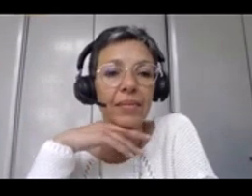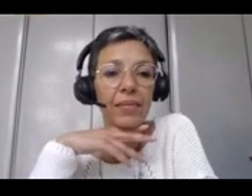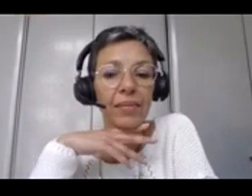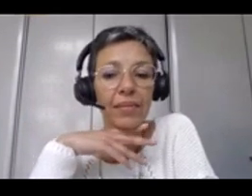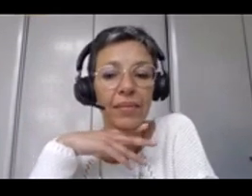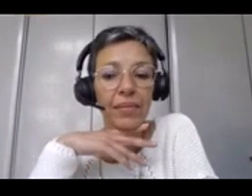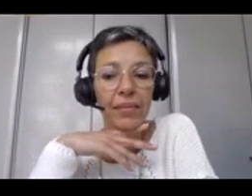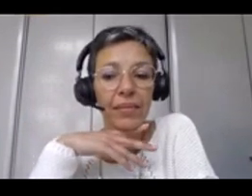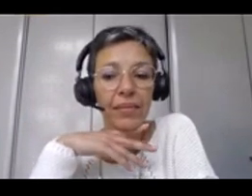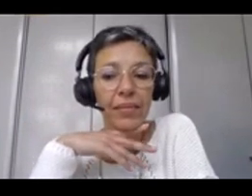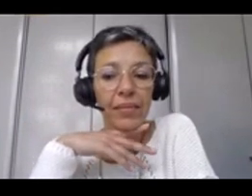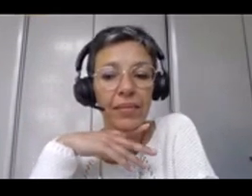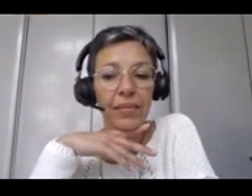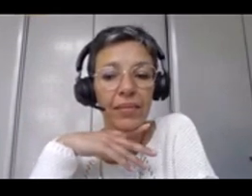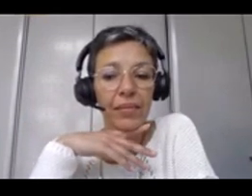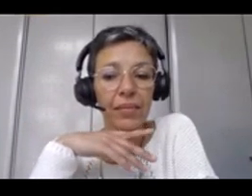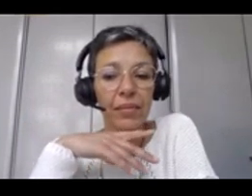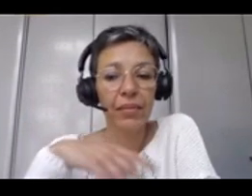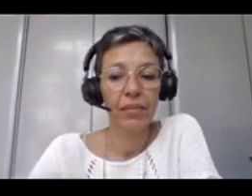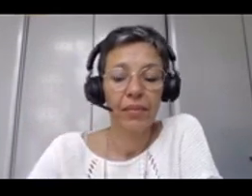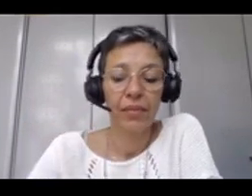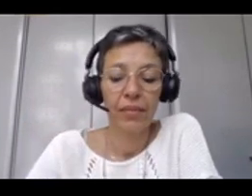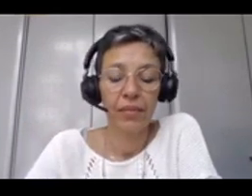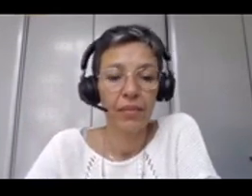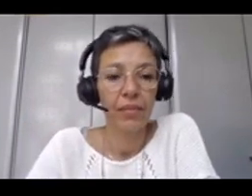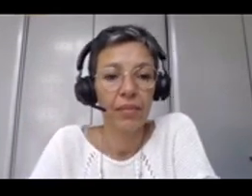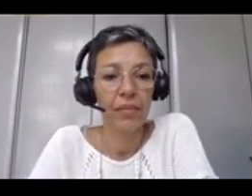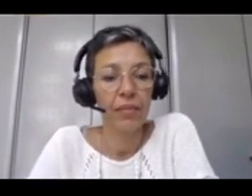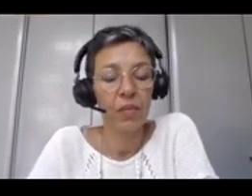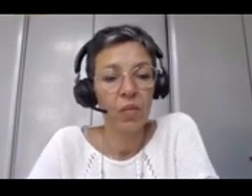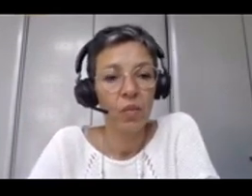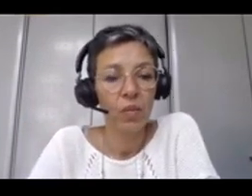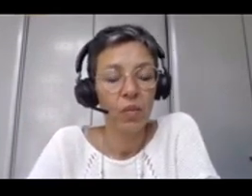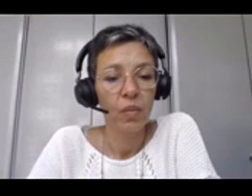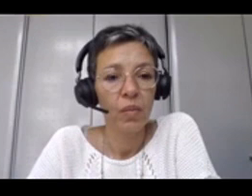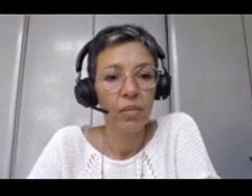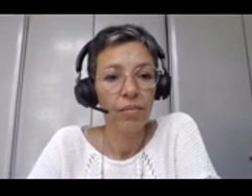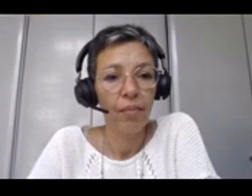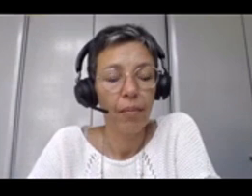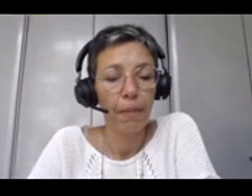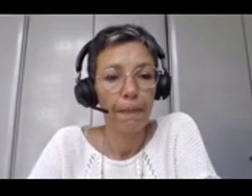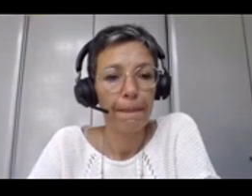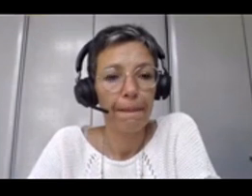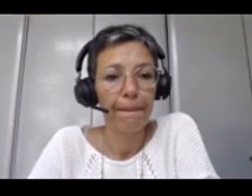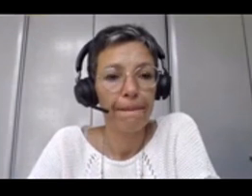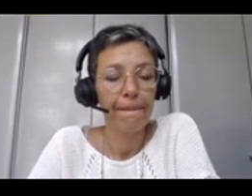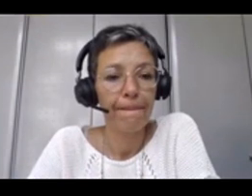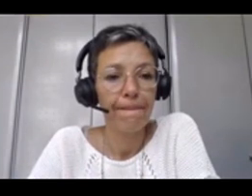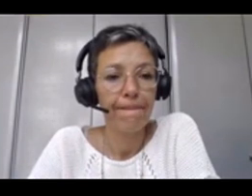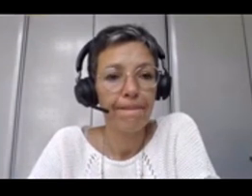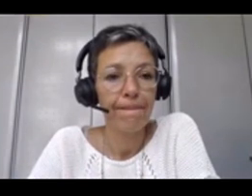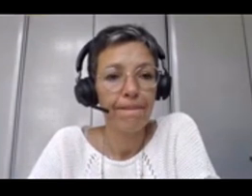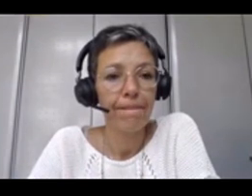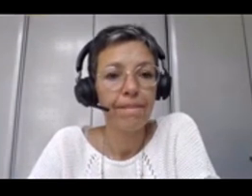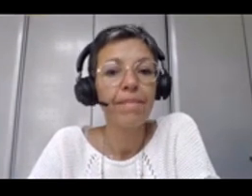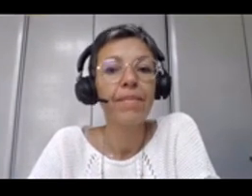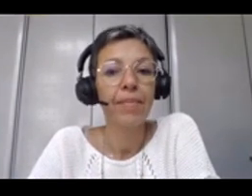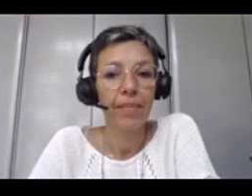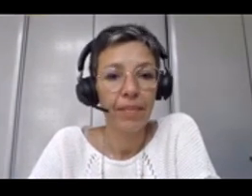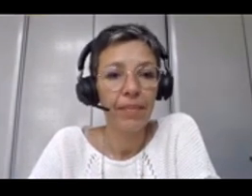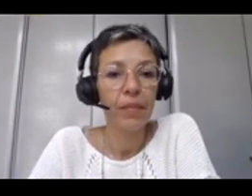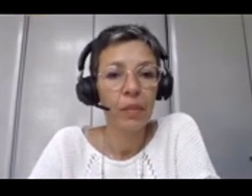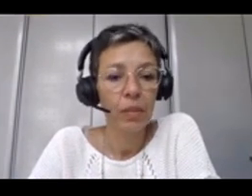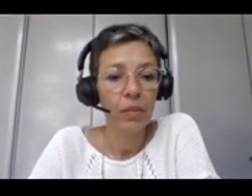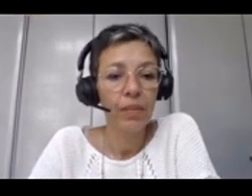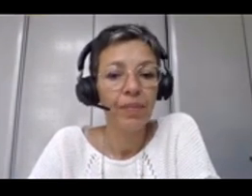connaît l'état d'un texte, comment il est. a des enquêtes publiques, etc. Et ça va être la partie de'intervention qui va être présentée par Ursula. Moi, je vais vous parler du